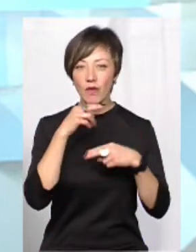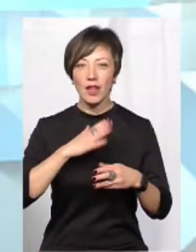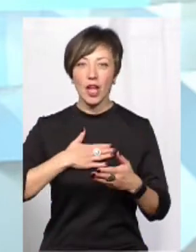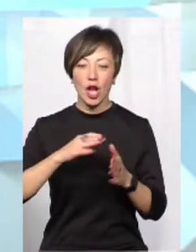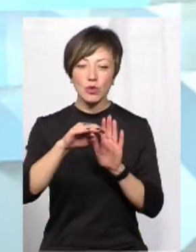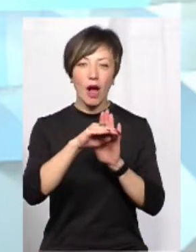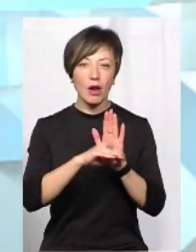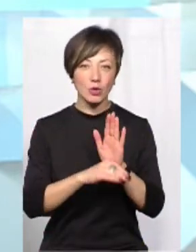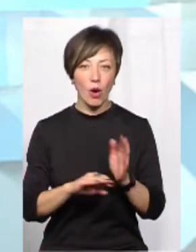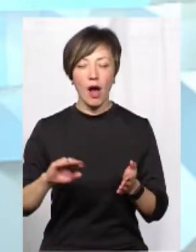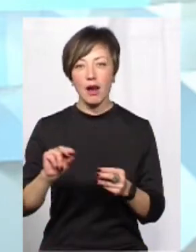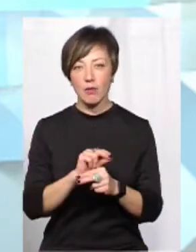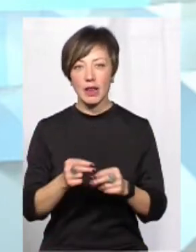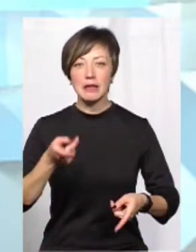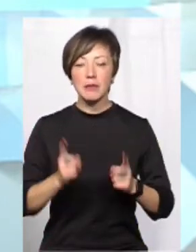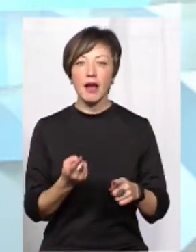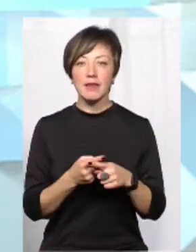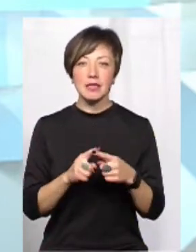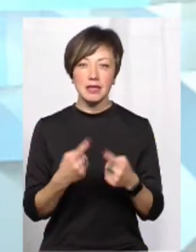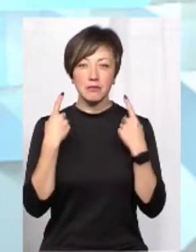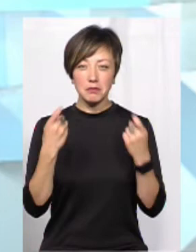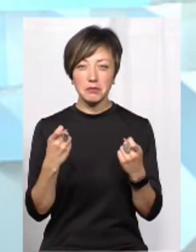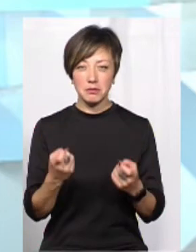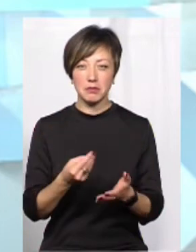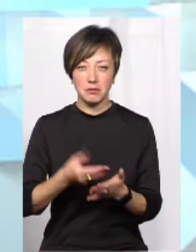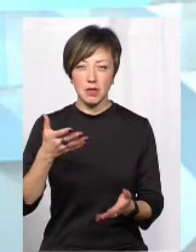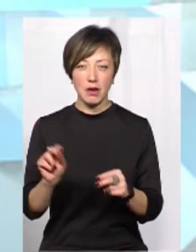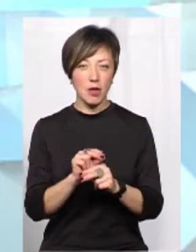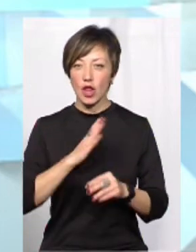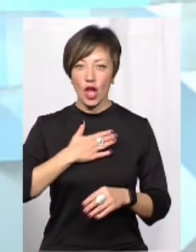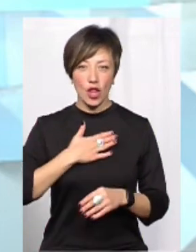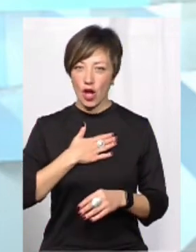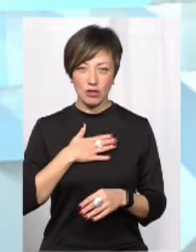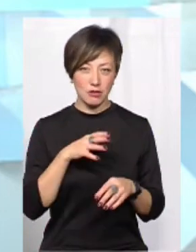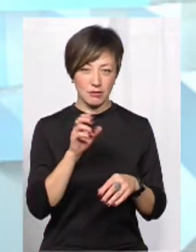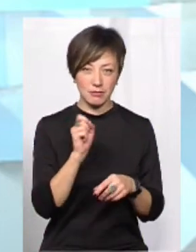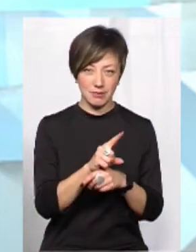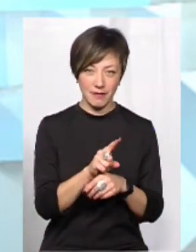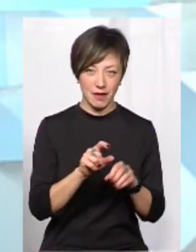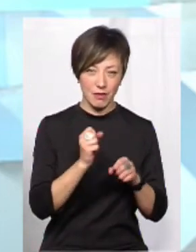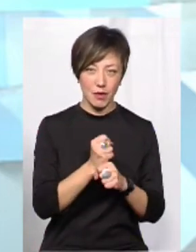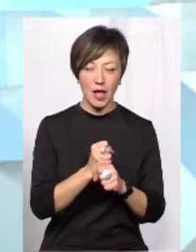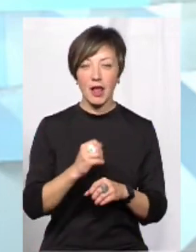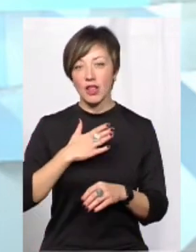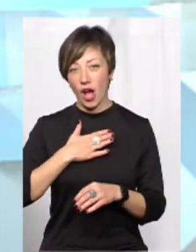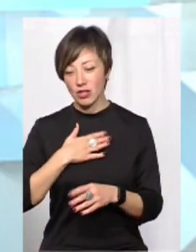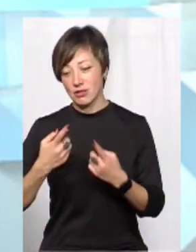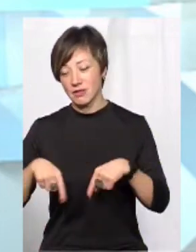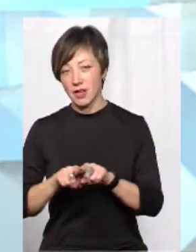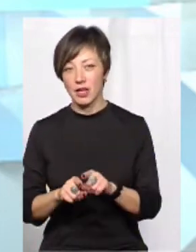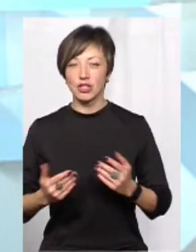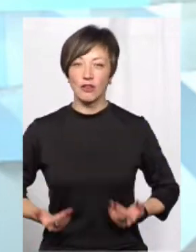карту ремонтів. Насправді ці топ-ремонти – це не зовсім наша парафія, а наша парафія – це все-таки житлові будинки,